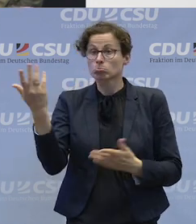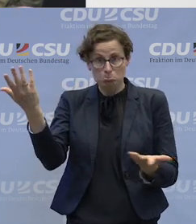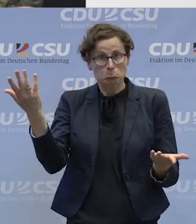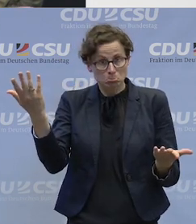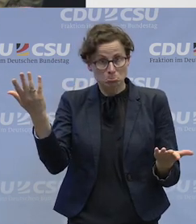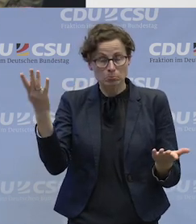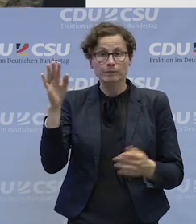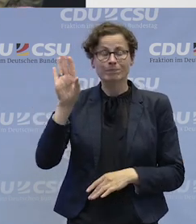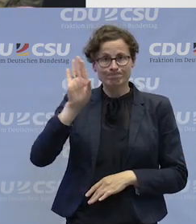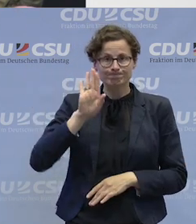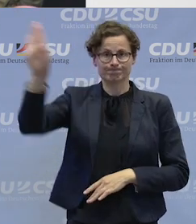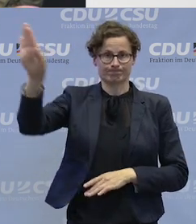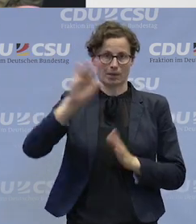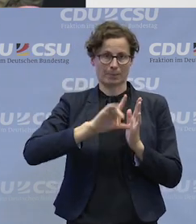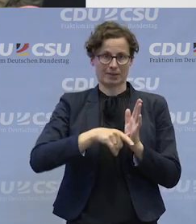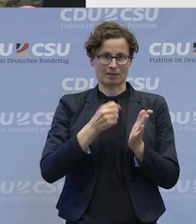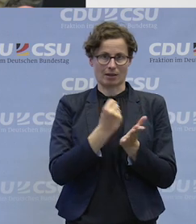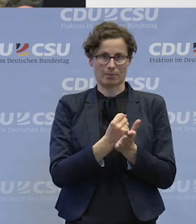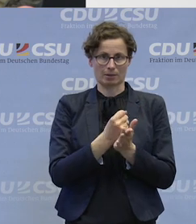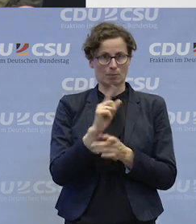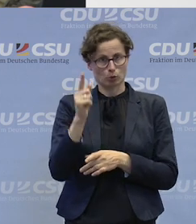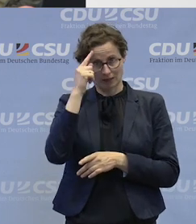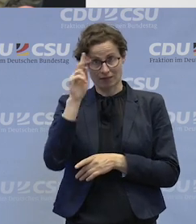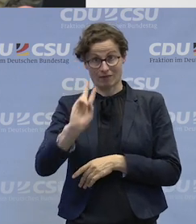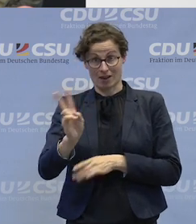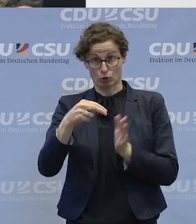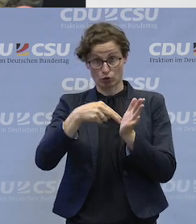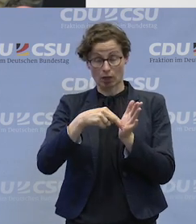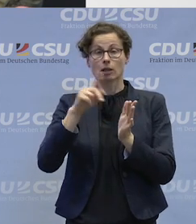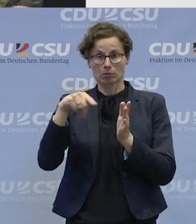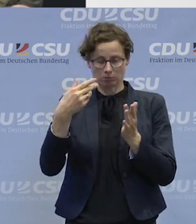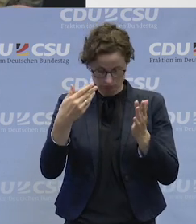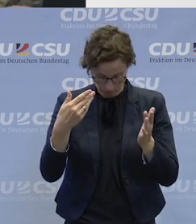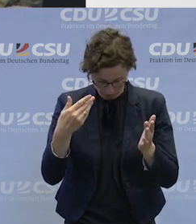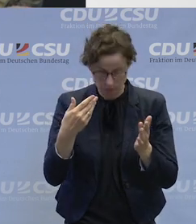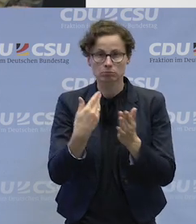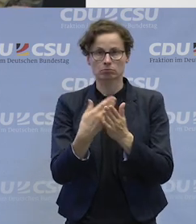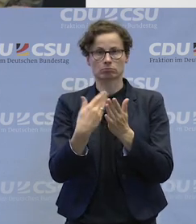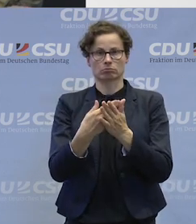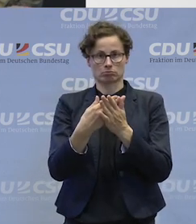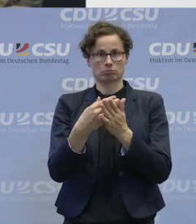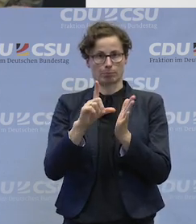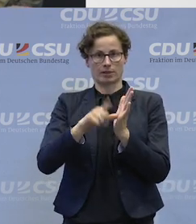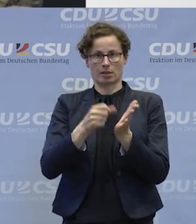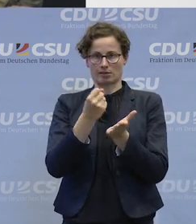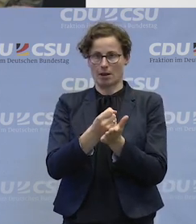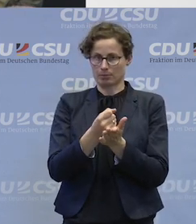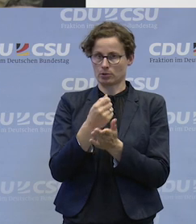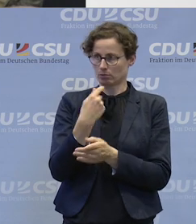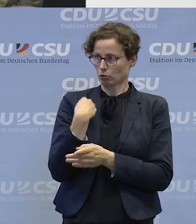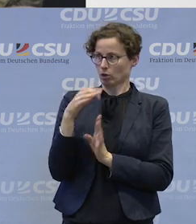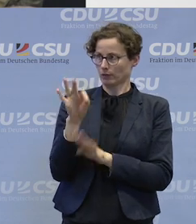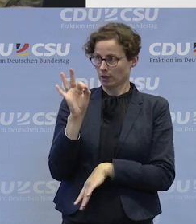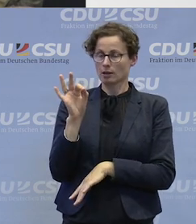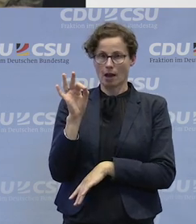Also welches Bezirksamt für Sie jetzt zuständig ist, das können wir, glaube ich, jetzt an dieser Stelle nicht beantworten.